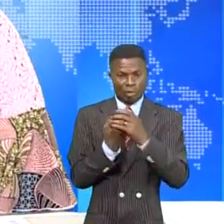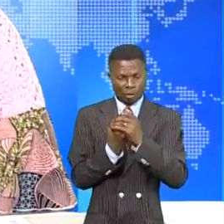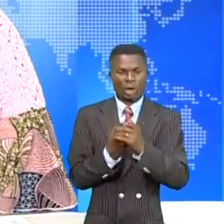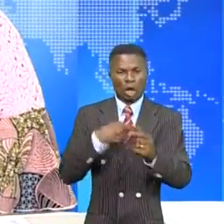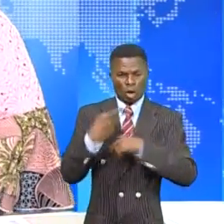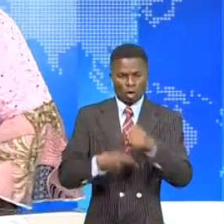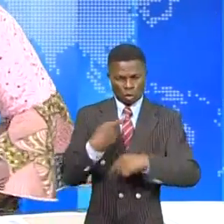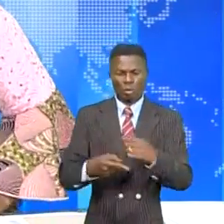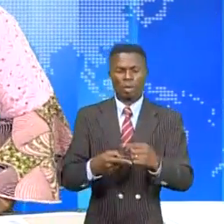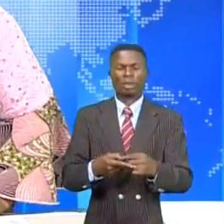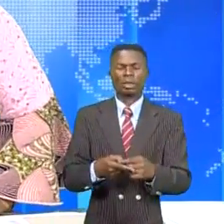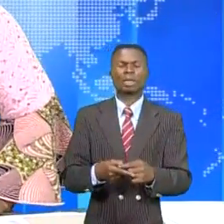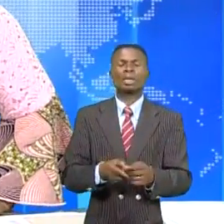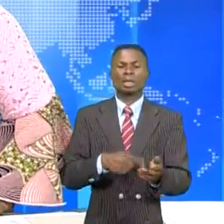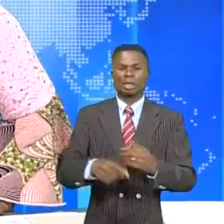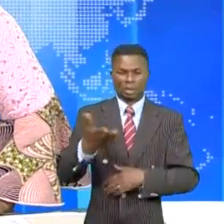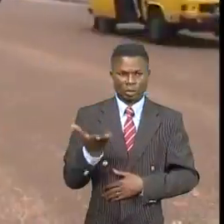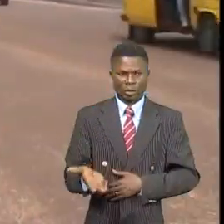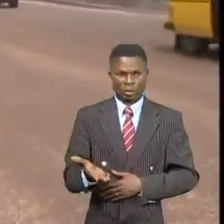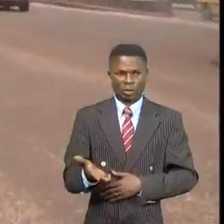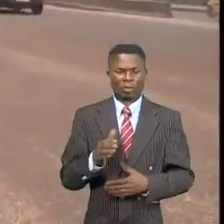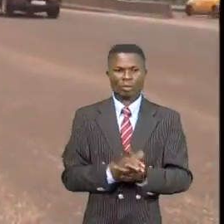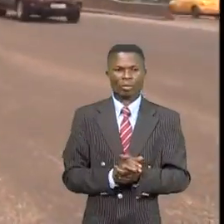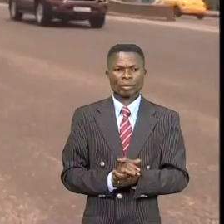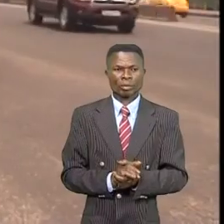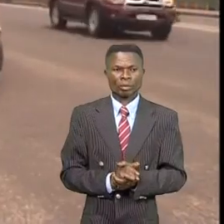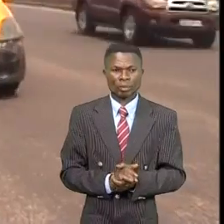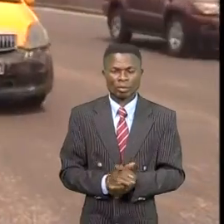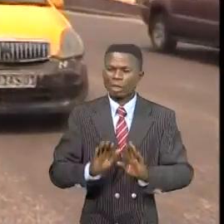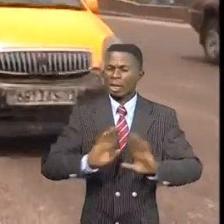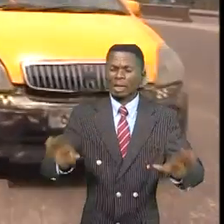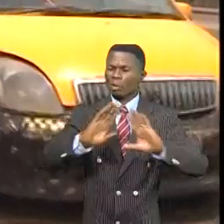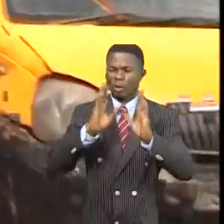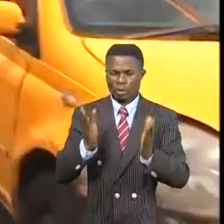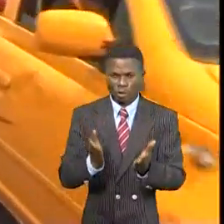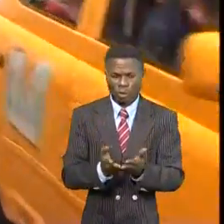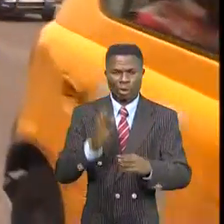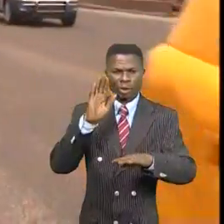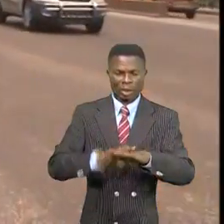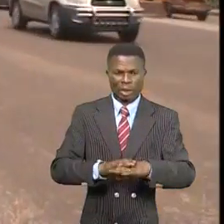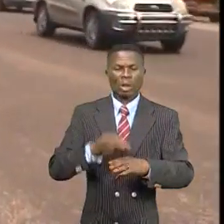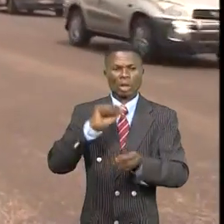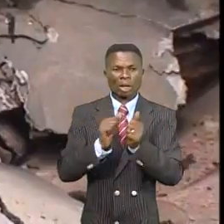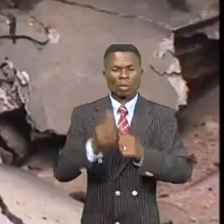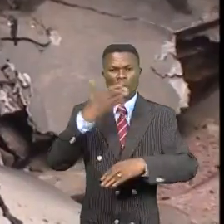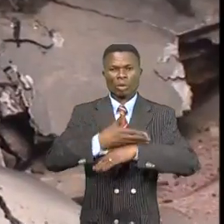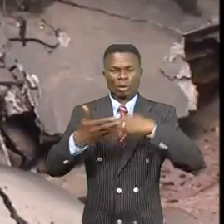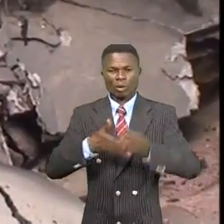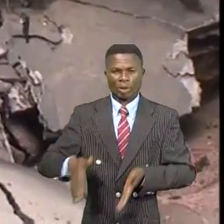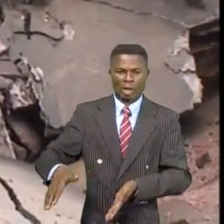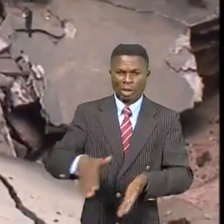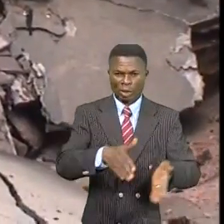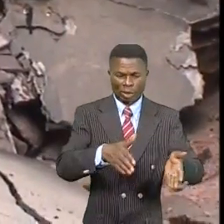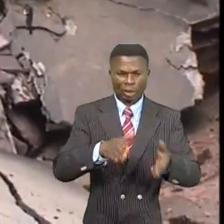'urgence qui vont s'exécuter. Sensible à tout ce qui touche le secteur des infrastructures routières. Après